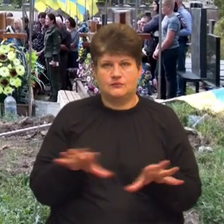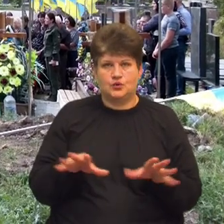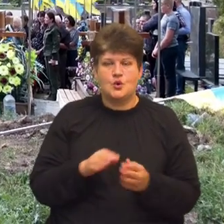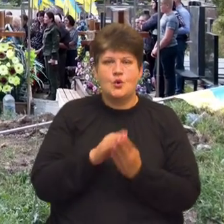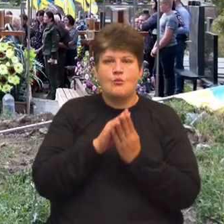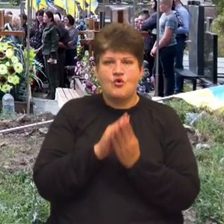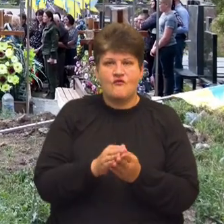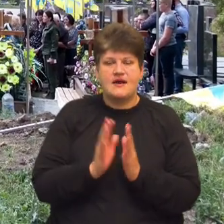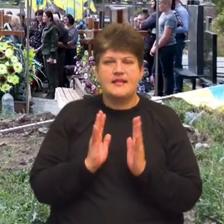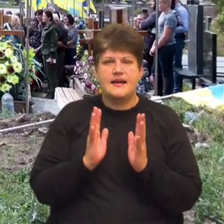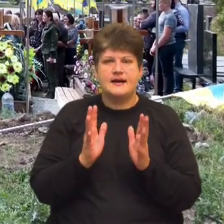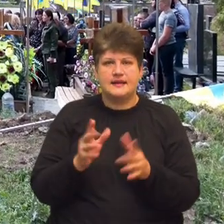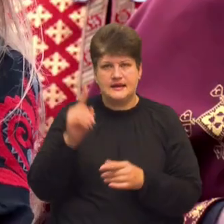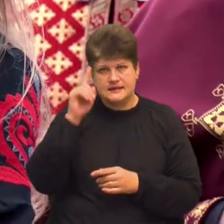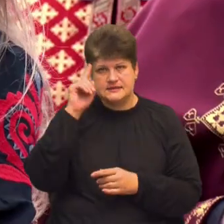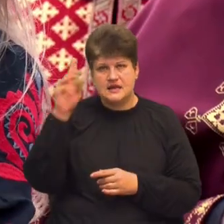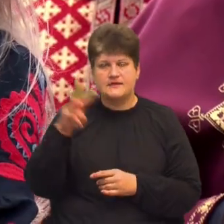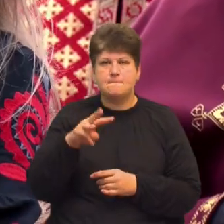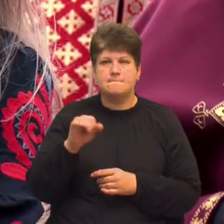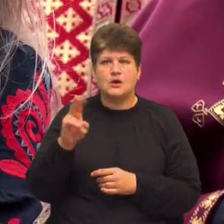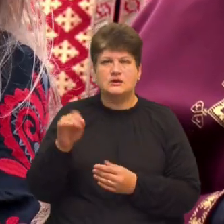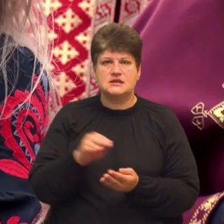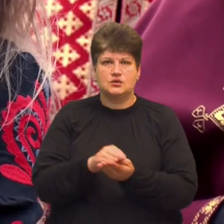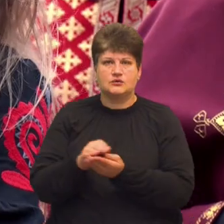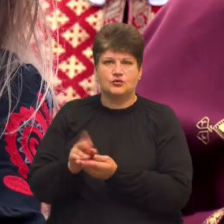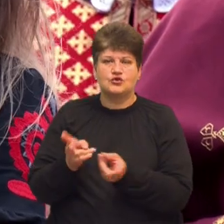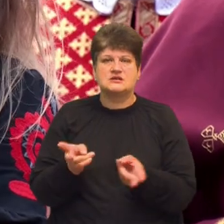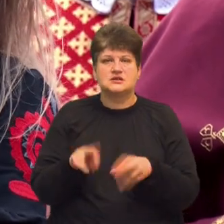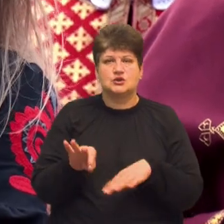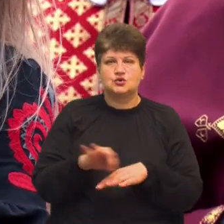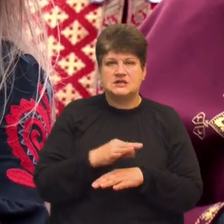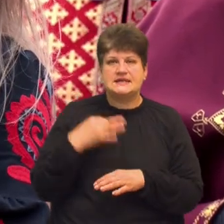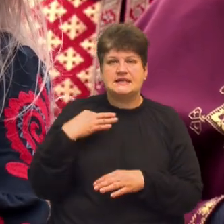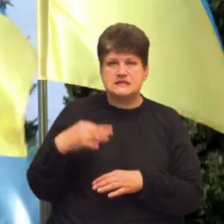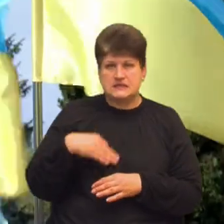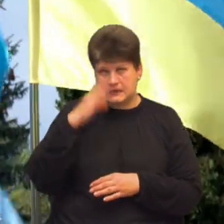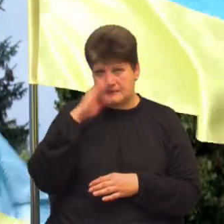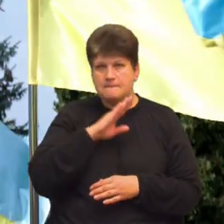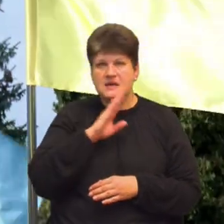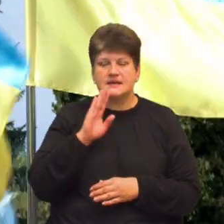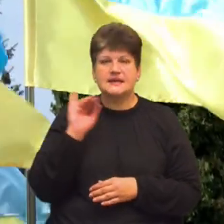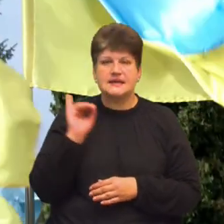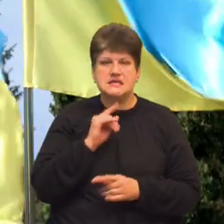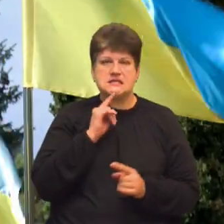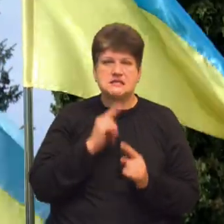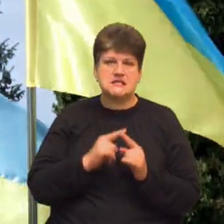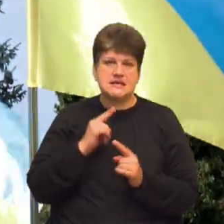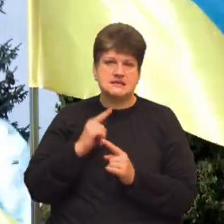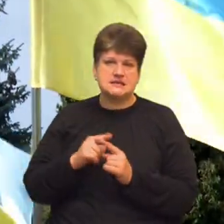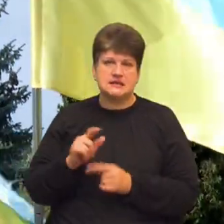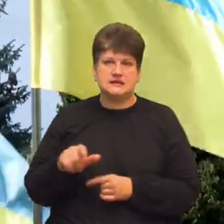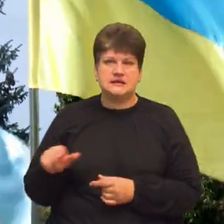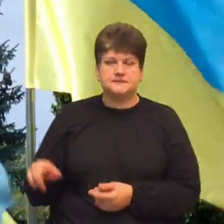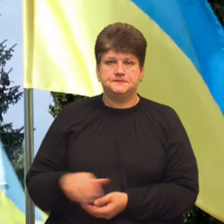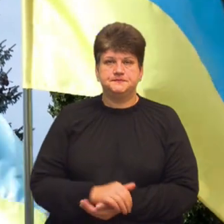Алеї Слави на Миколинецькому кладовищі. Захисника залишилися дружина, син, батьки та сестри. Оксана Максимлюк, Оксана Галіяш,